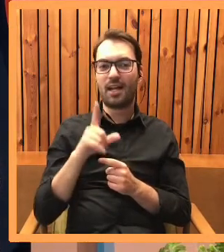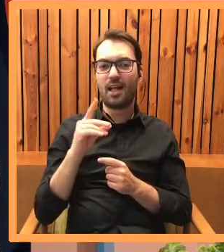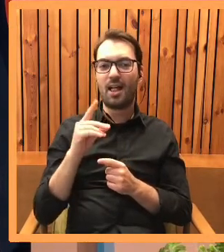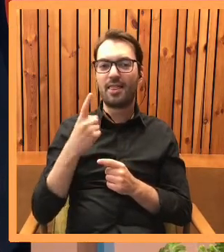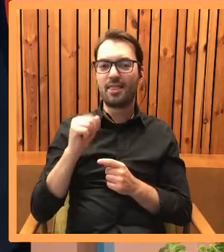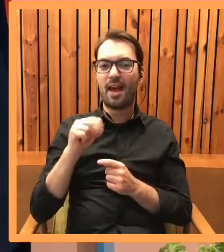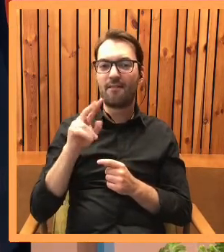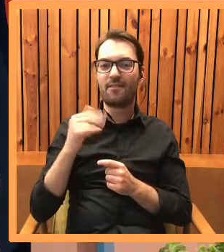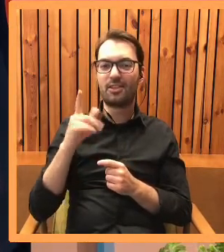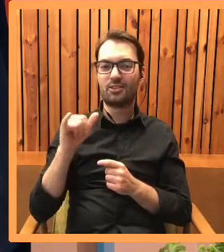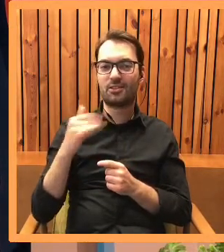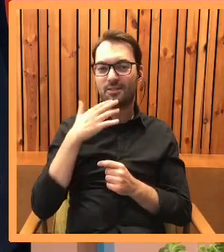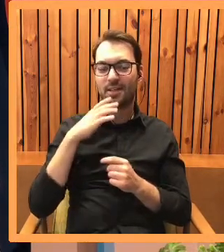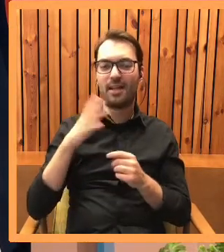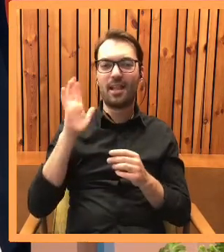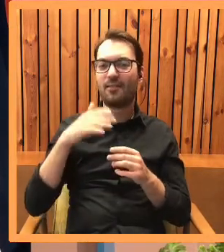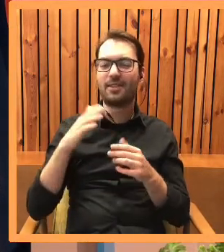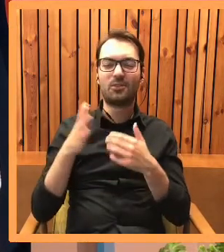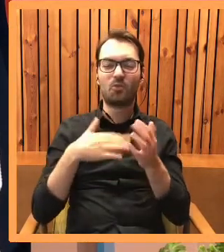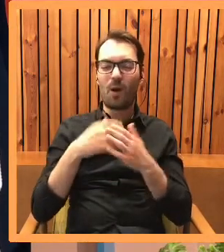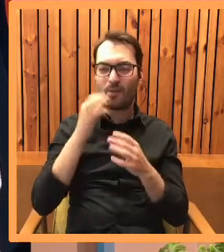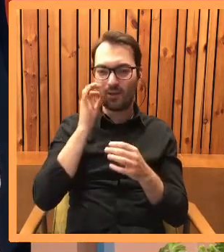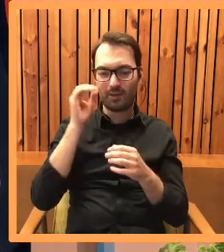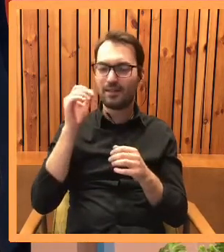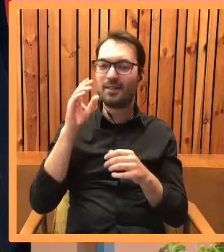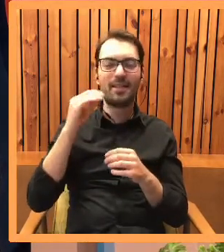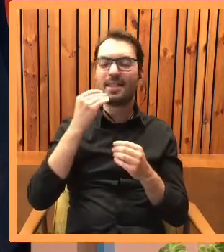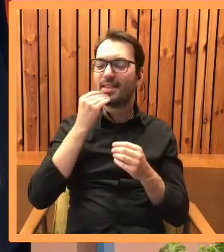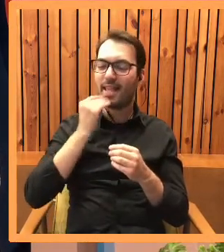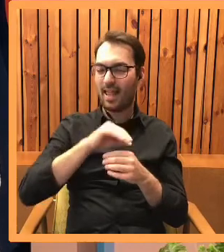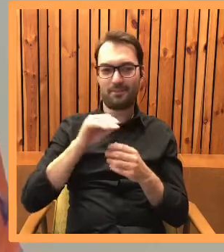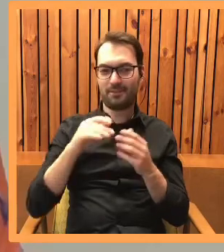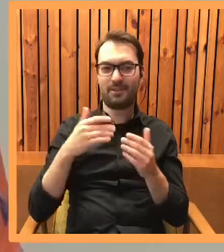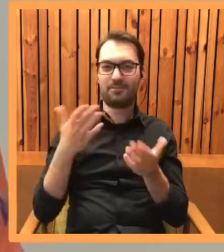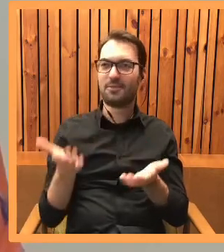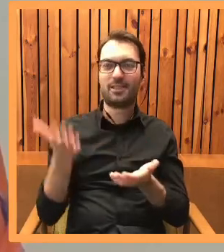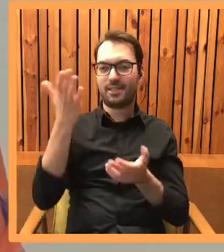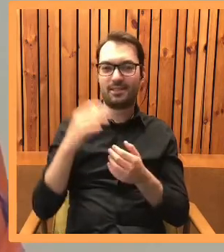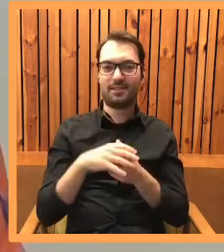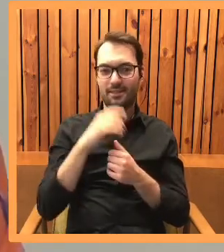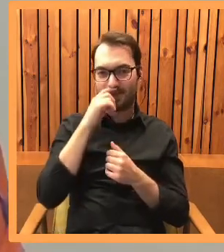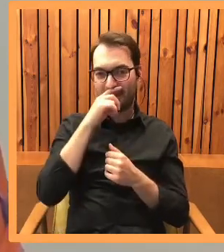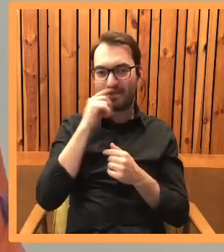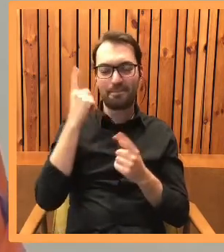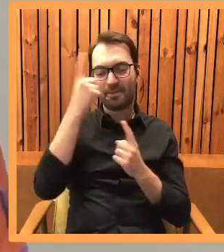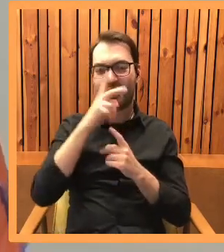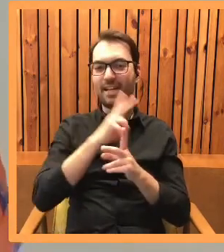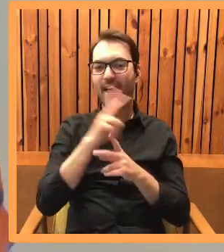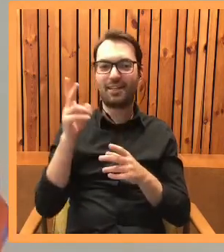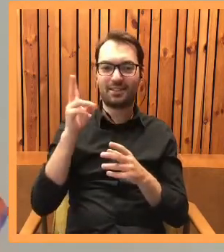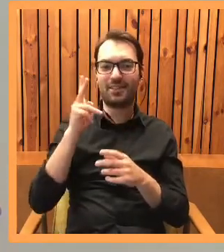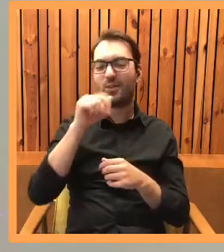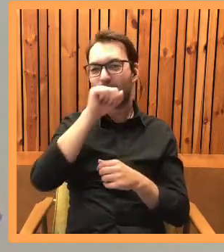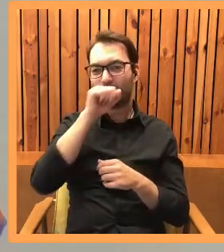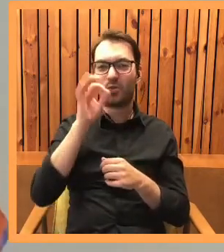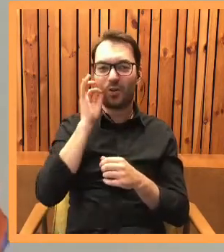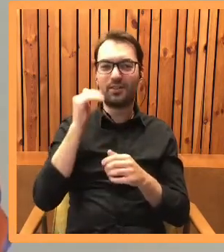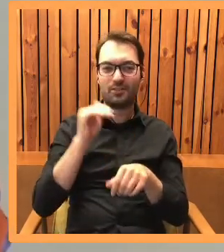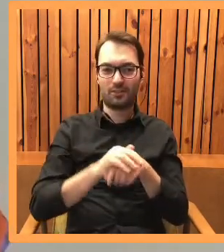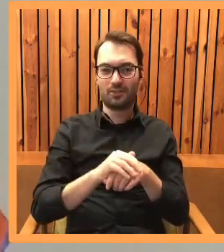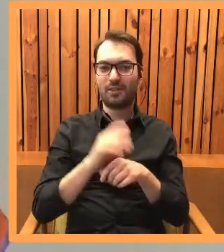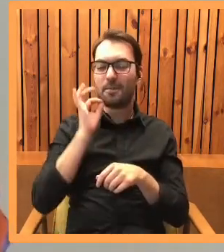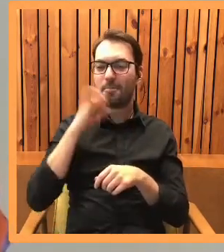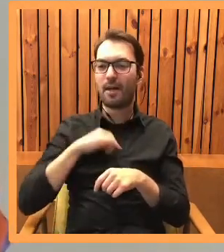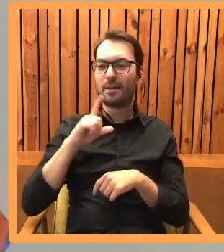Vinci, że nawet najmarniejszy kot jest arcydziełem i trudno się z tym nie zgodzić. Myślę, że wszyscy kociarze po drugiej stronie będą potwierdzać. Pani